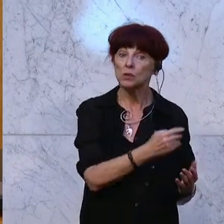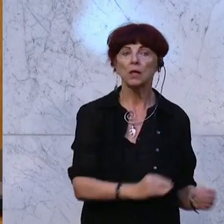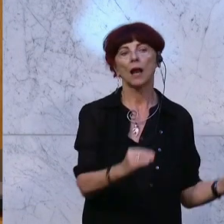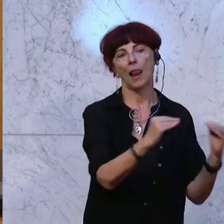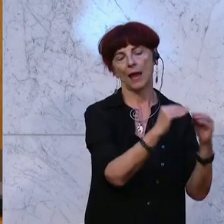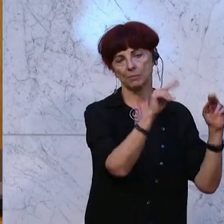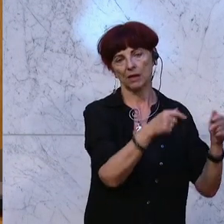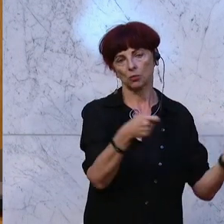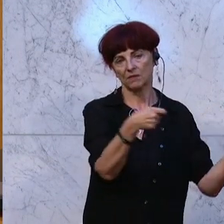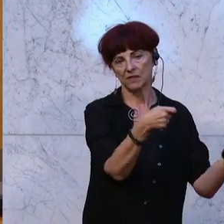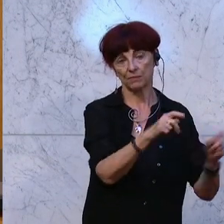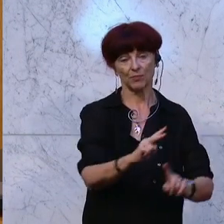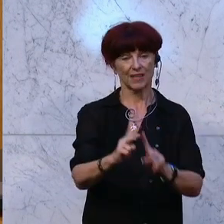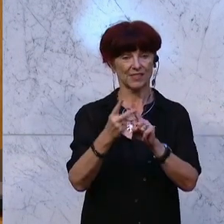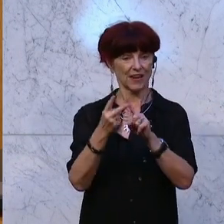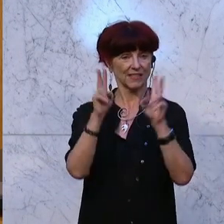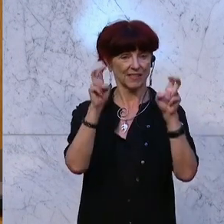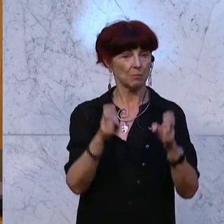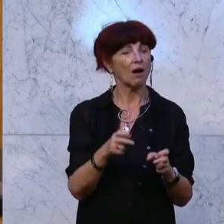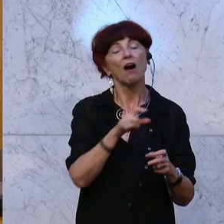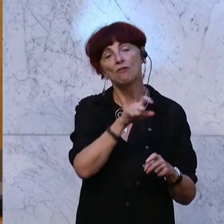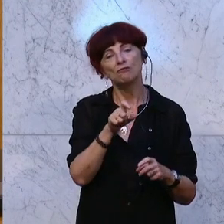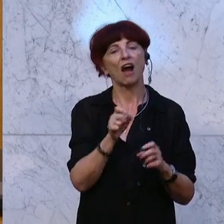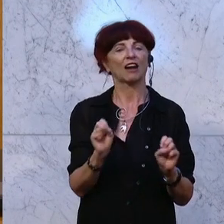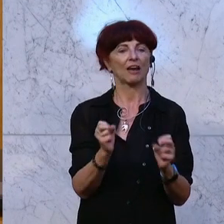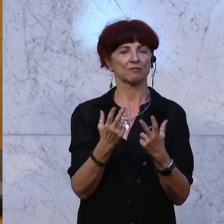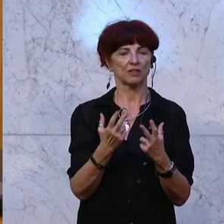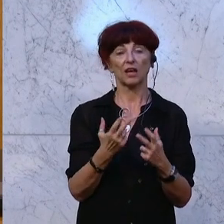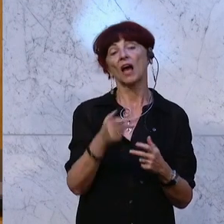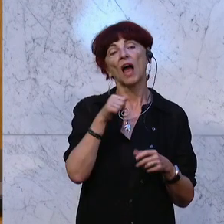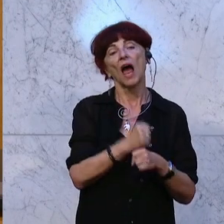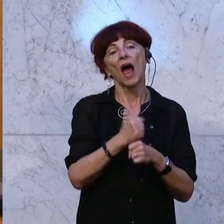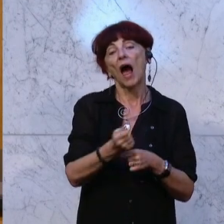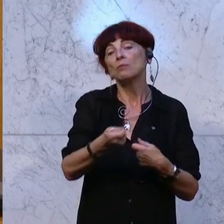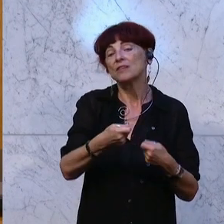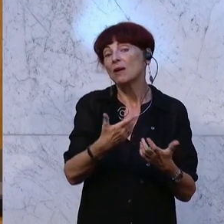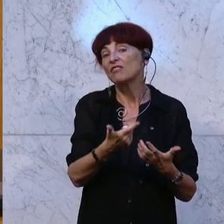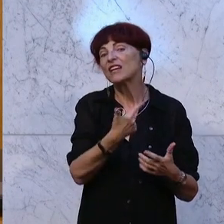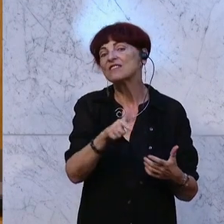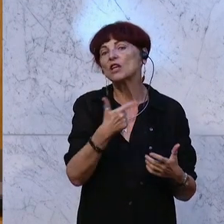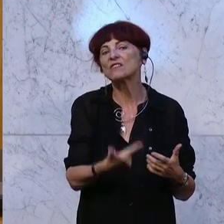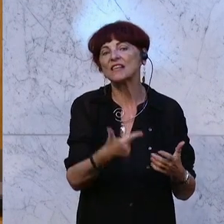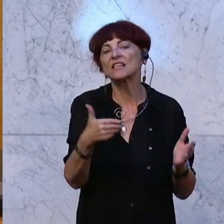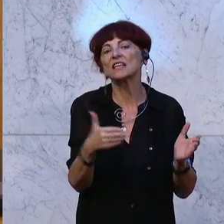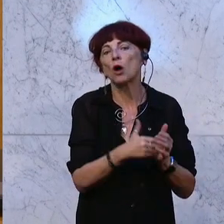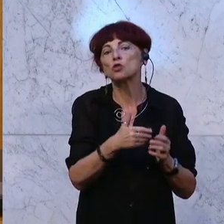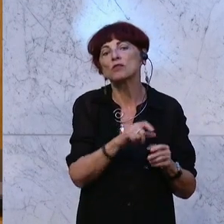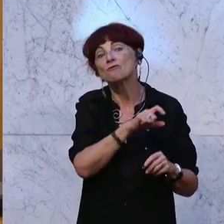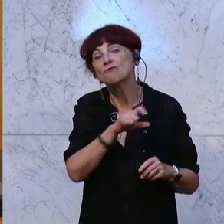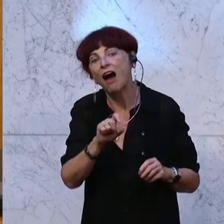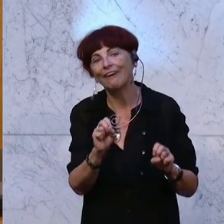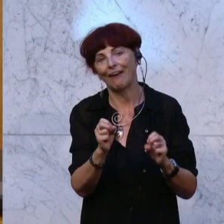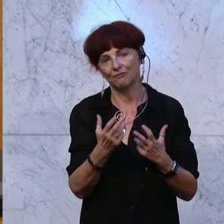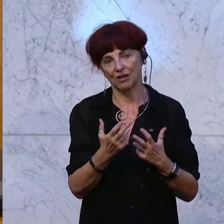Zweitens Fachkräfte. Wir wissen, es fehlen uns am Arbeitsmarkt 220.000 Arbeitskräfte. Und wenn wir wissen, dass wir mit diesen 4